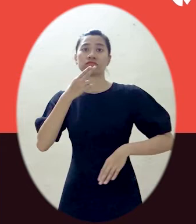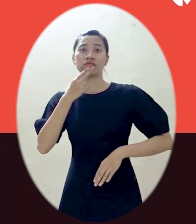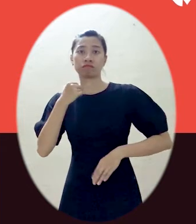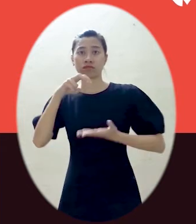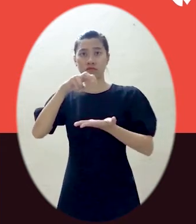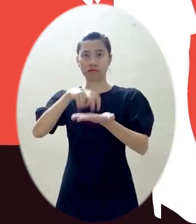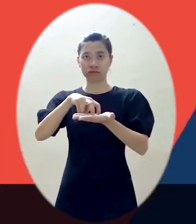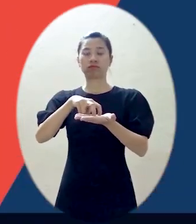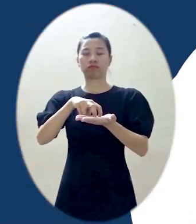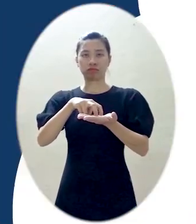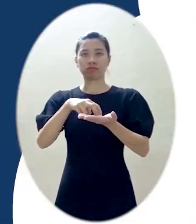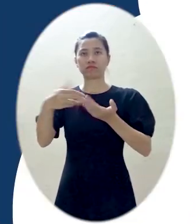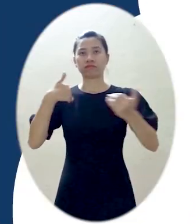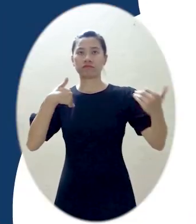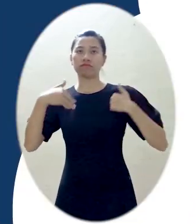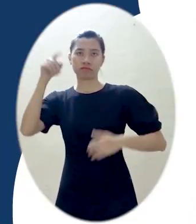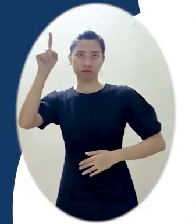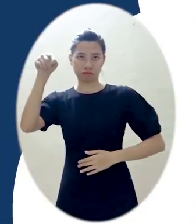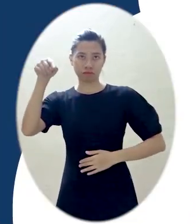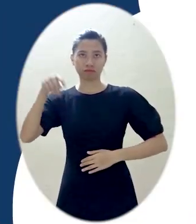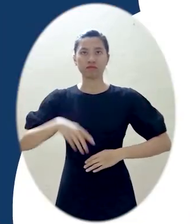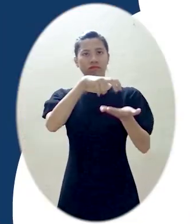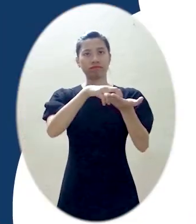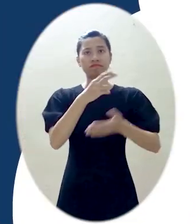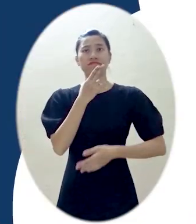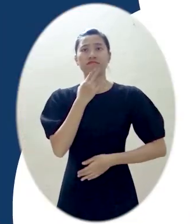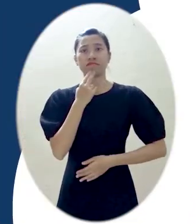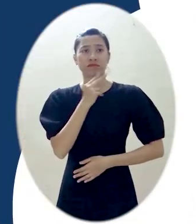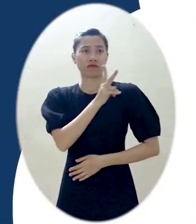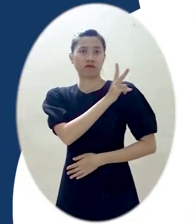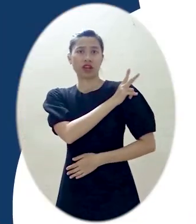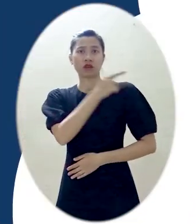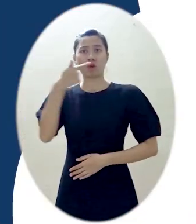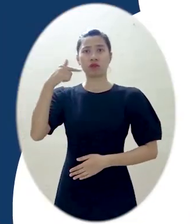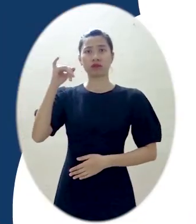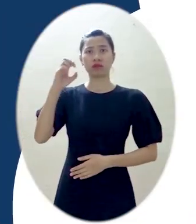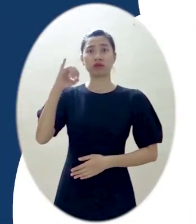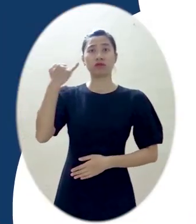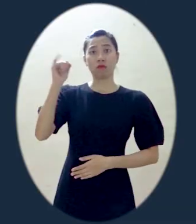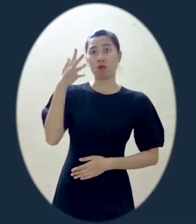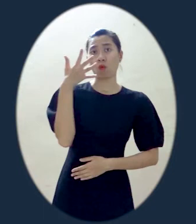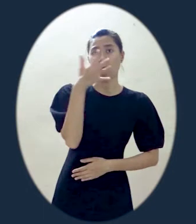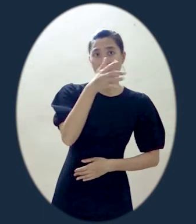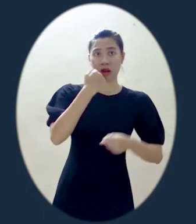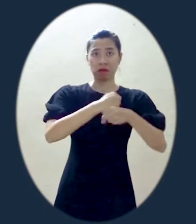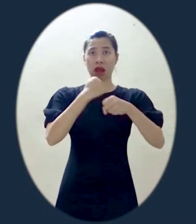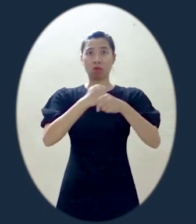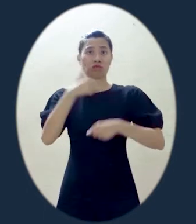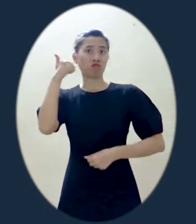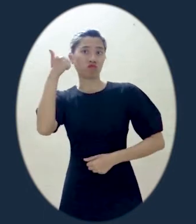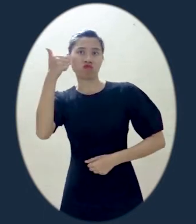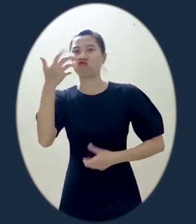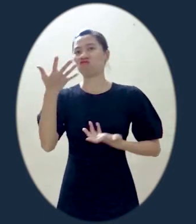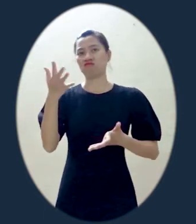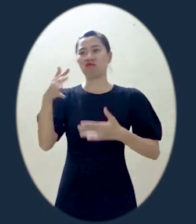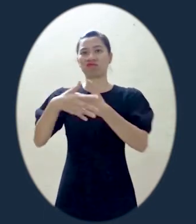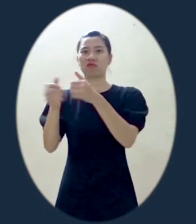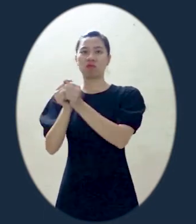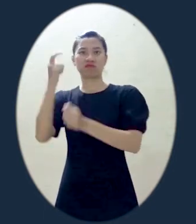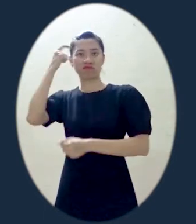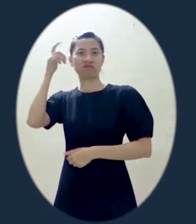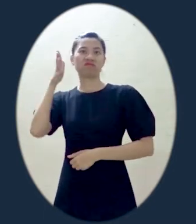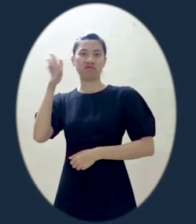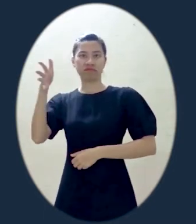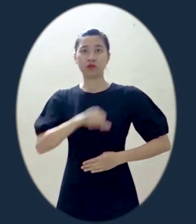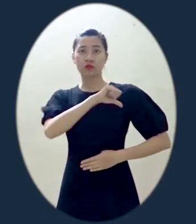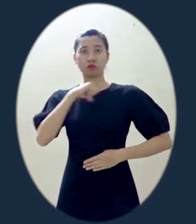Điều này bắt nguồn từ quan niệm cho rằng họ không đáp ứng tốt vai trò giới của mình Ngoài ra, người khuyết tật là người đồng tính,